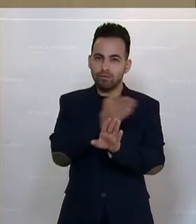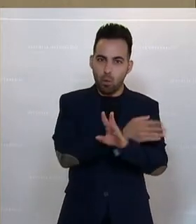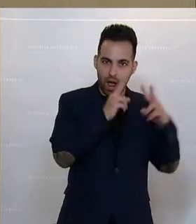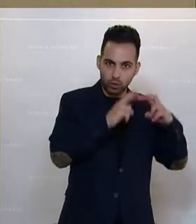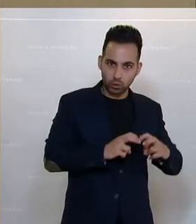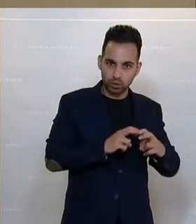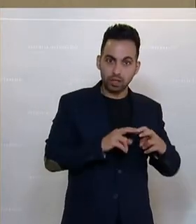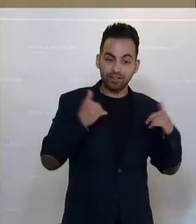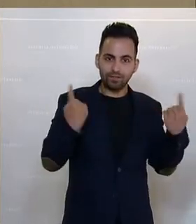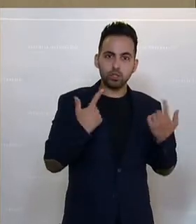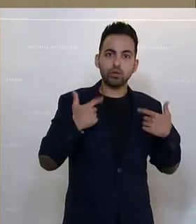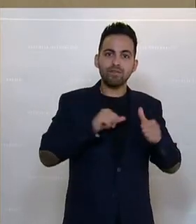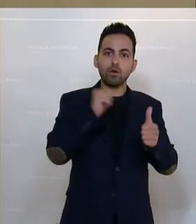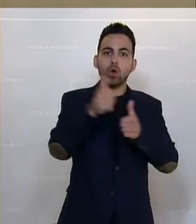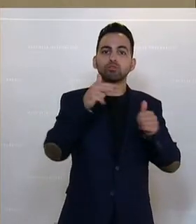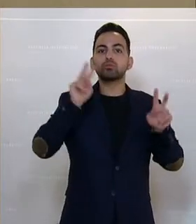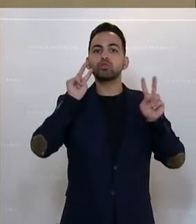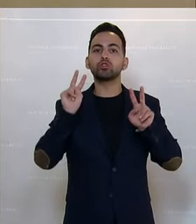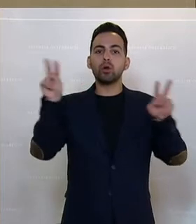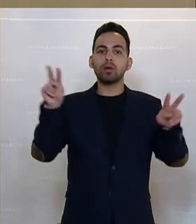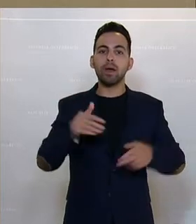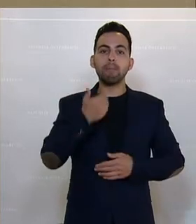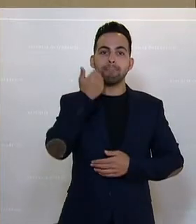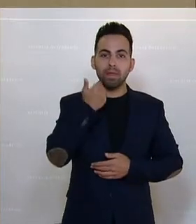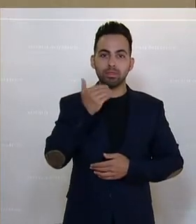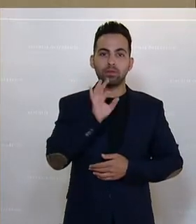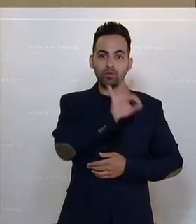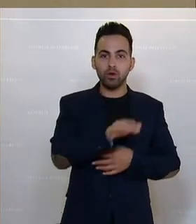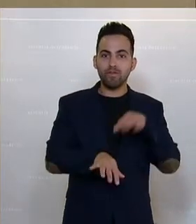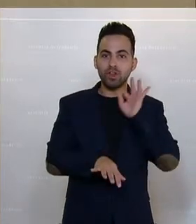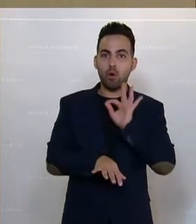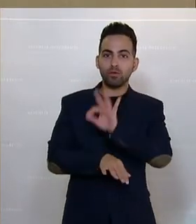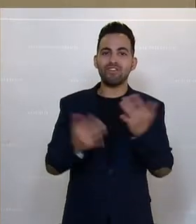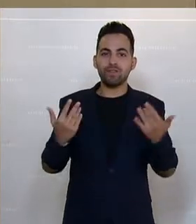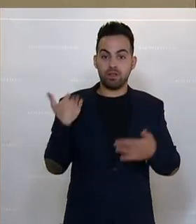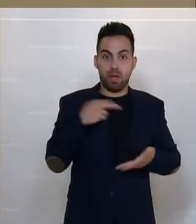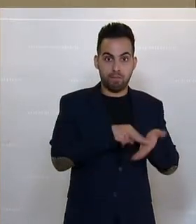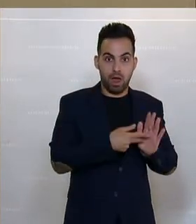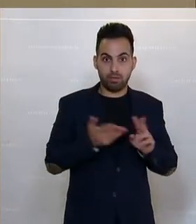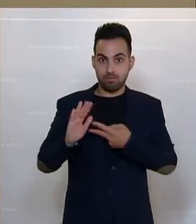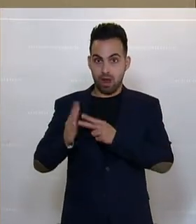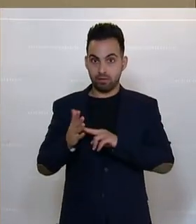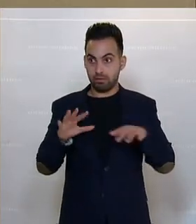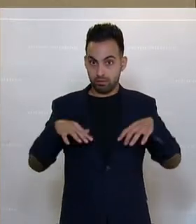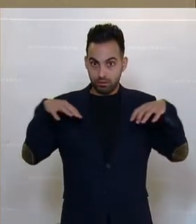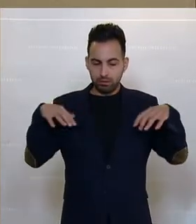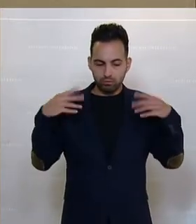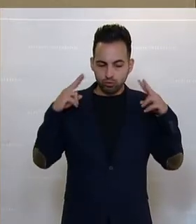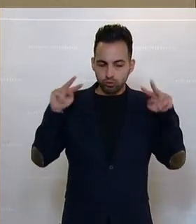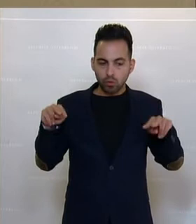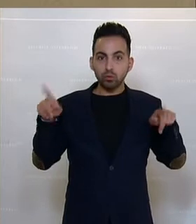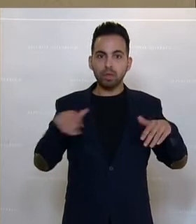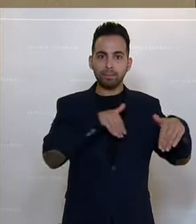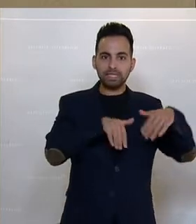sollten, wie viel ist für Männer und für Frauen vorgesehen. Und jedes Ressort sollte das auch einem anderen